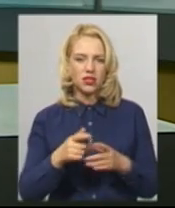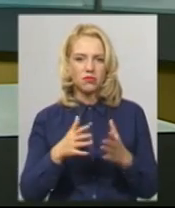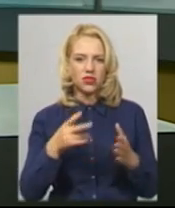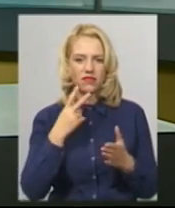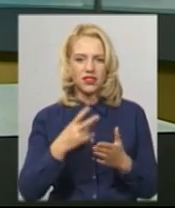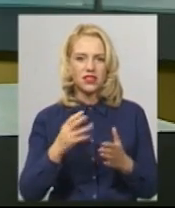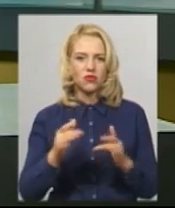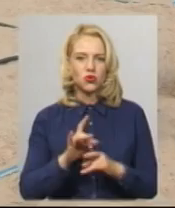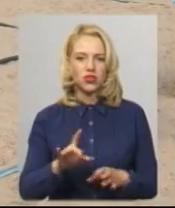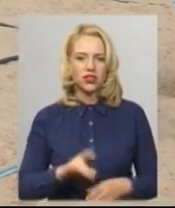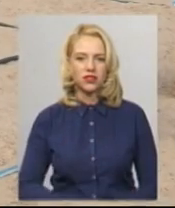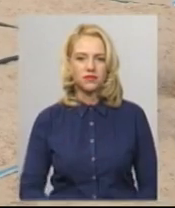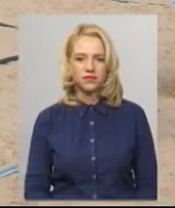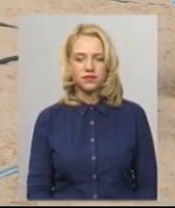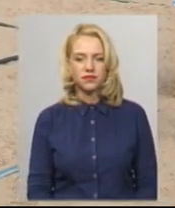у сюжеті.